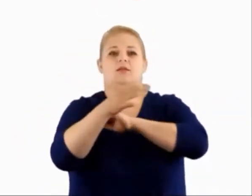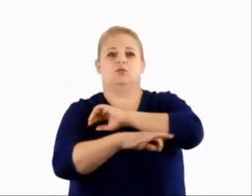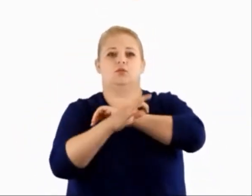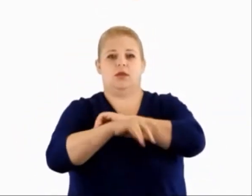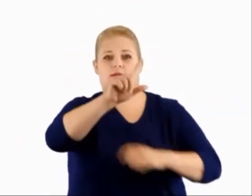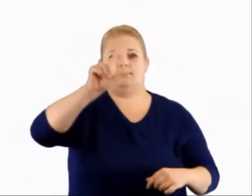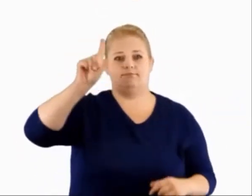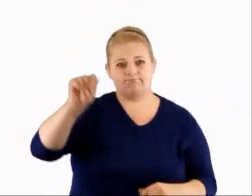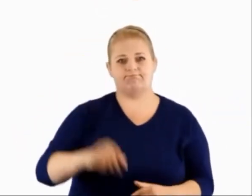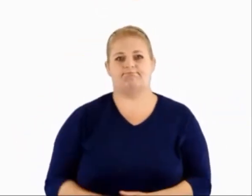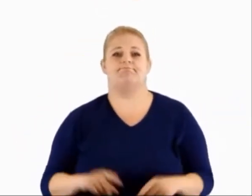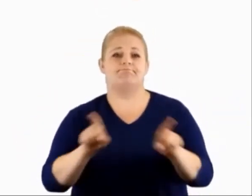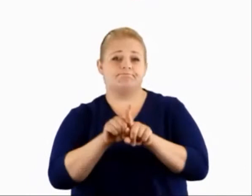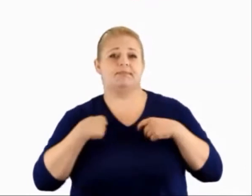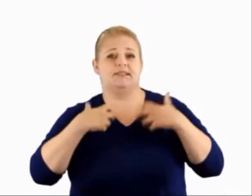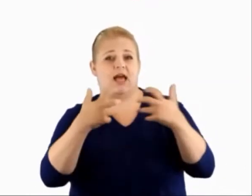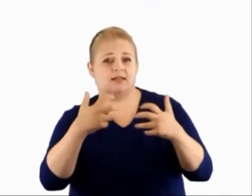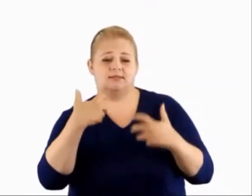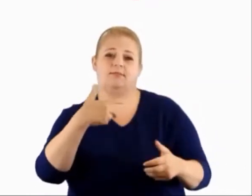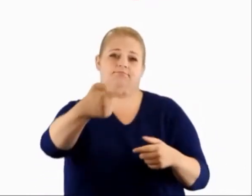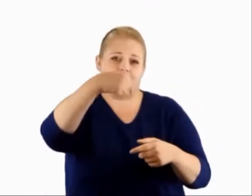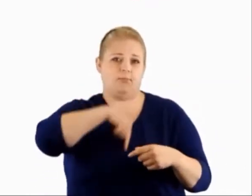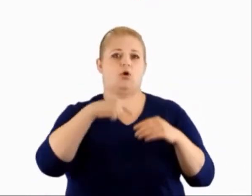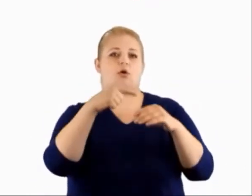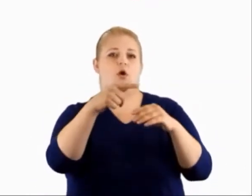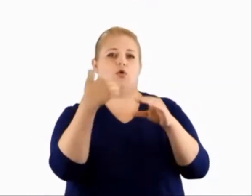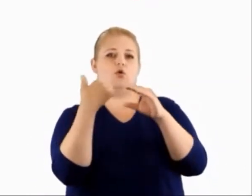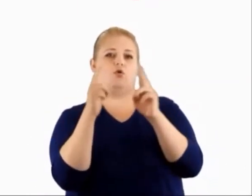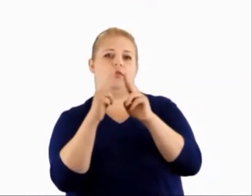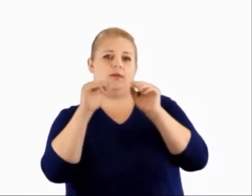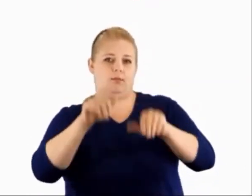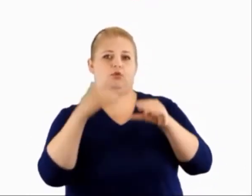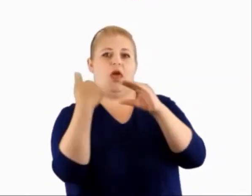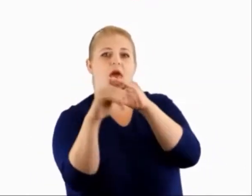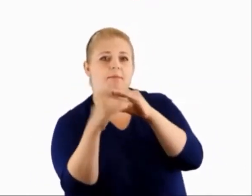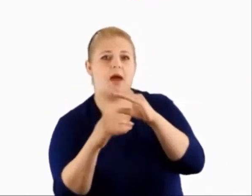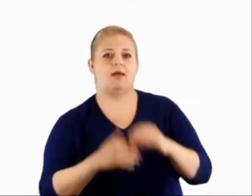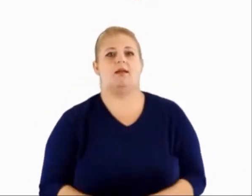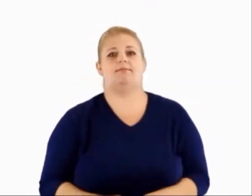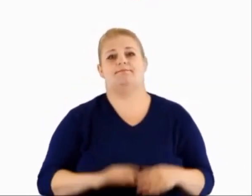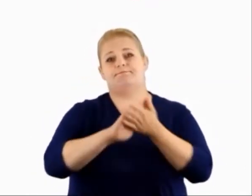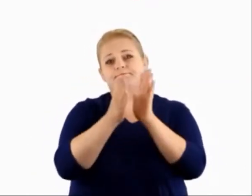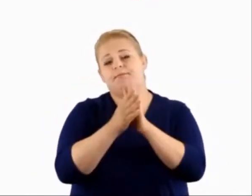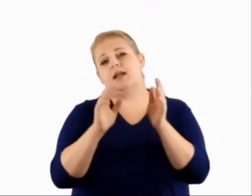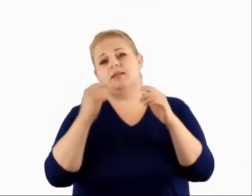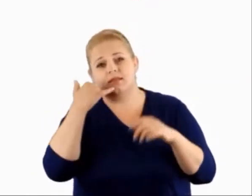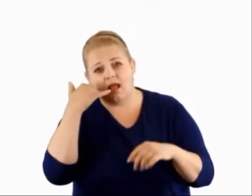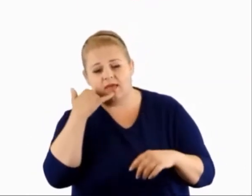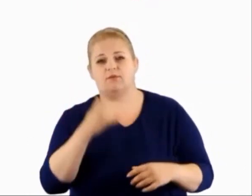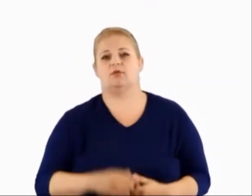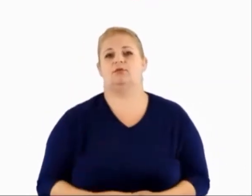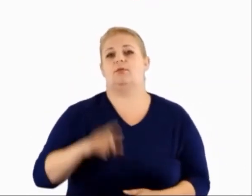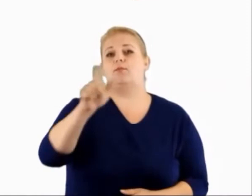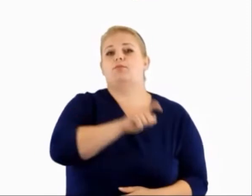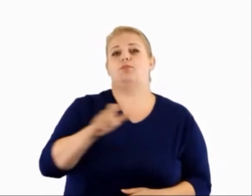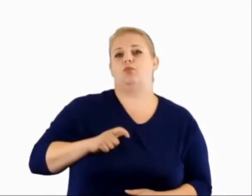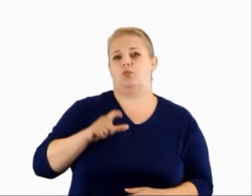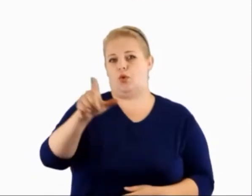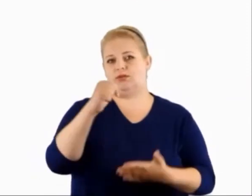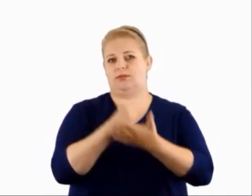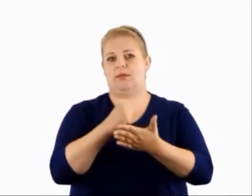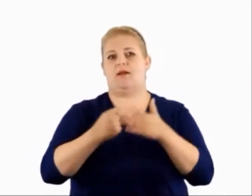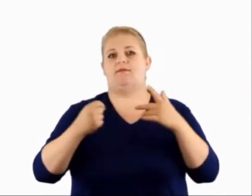również do kontaktu mailowego i telefonicznego z Biurem ds. Osób Niepełnosprawnych. Niepełnosprawni maupa.ahe.lodz